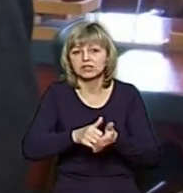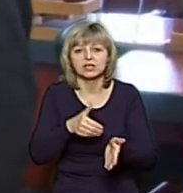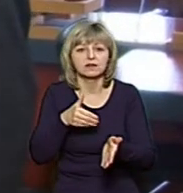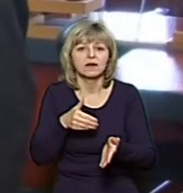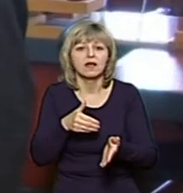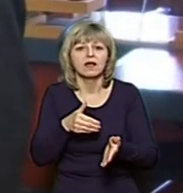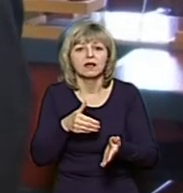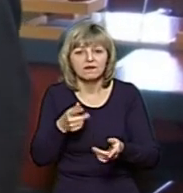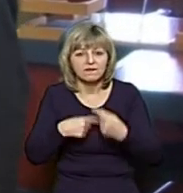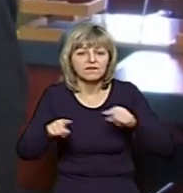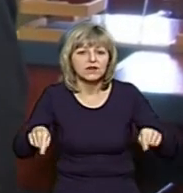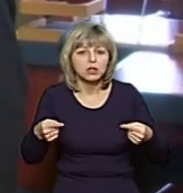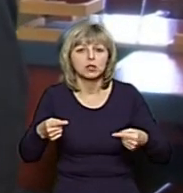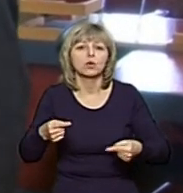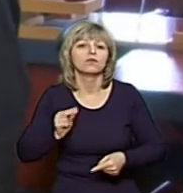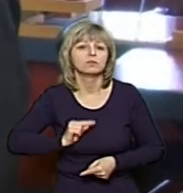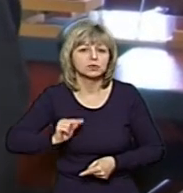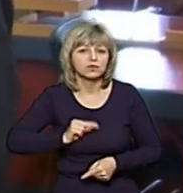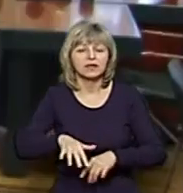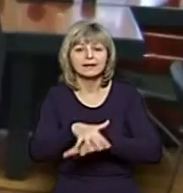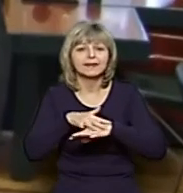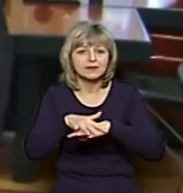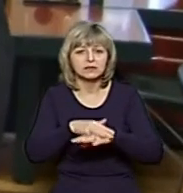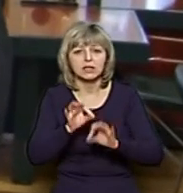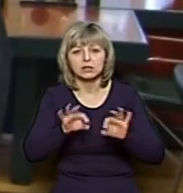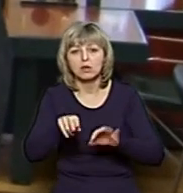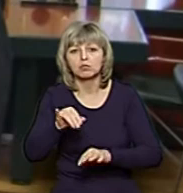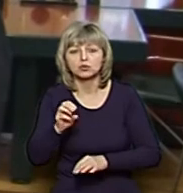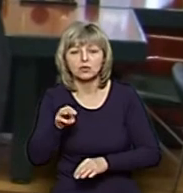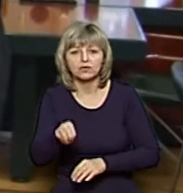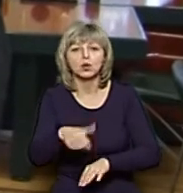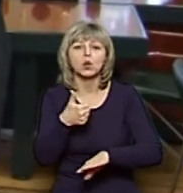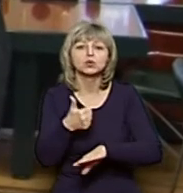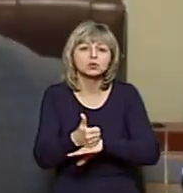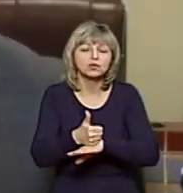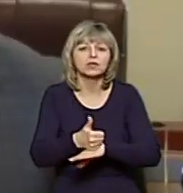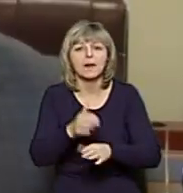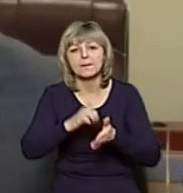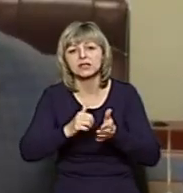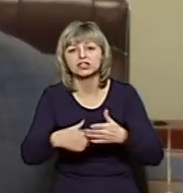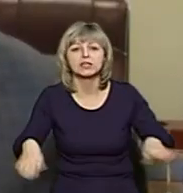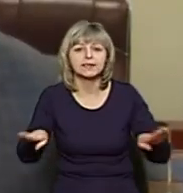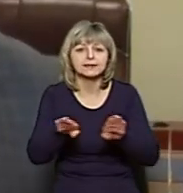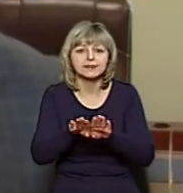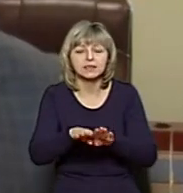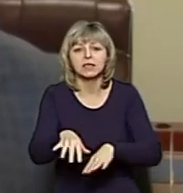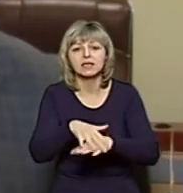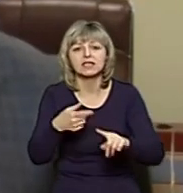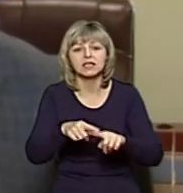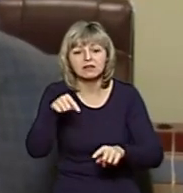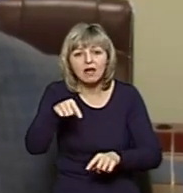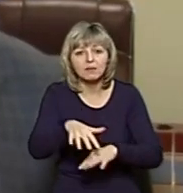виконувач повноважень Луцького міського голови Григорій Пустовід. Основна причина, чому ми закрили ринки, на ринках дуже багато людей.